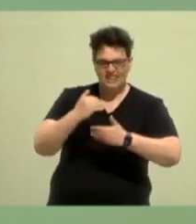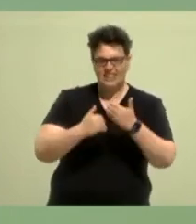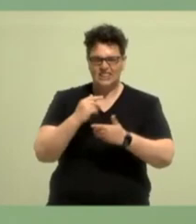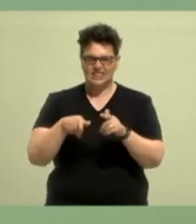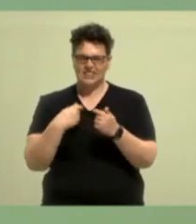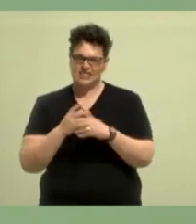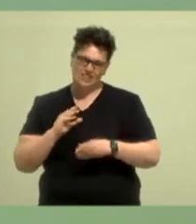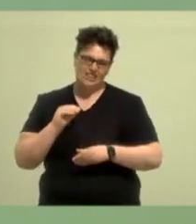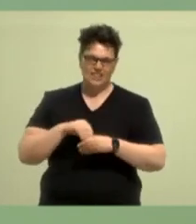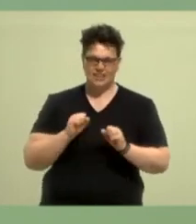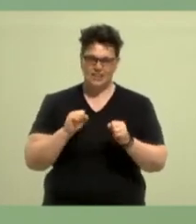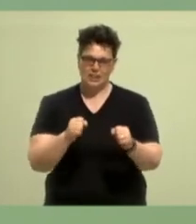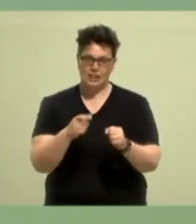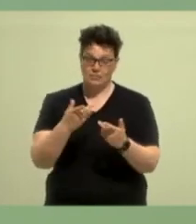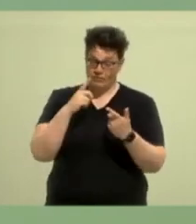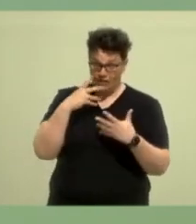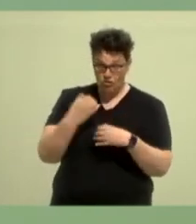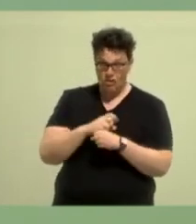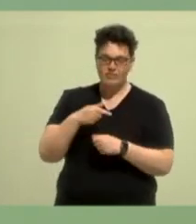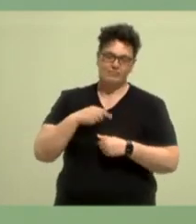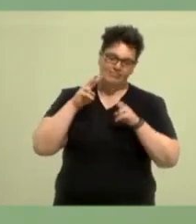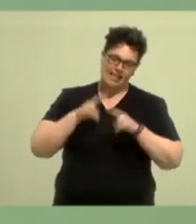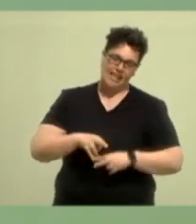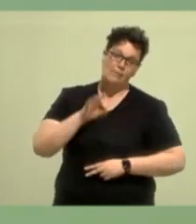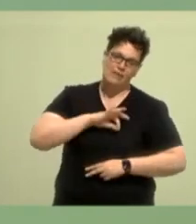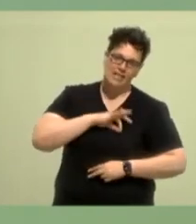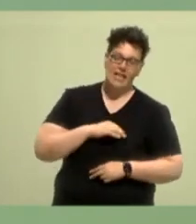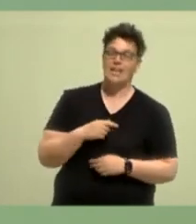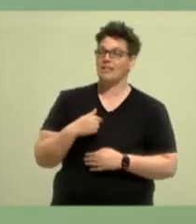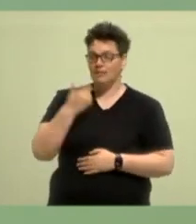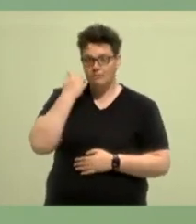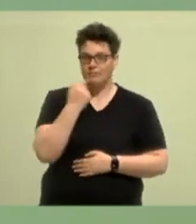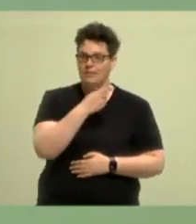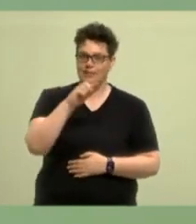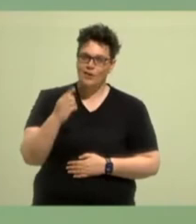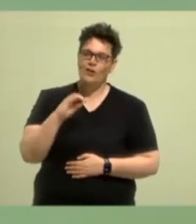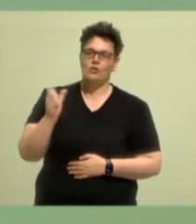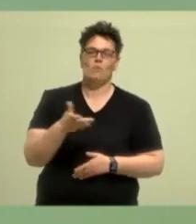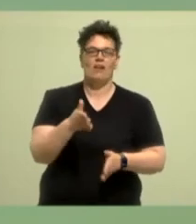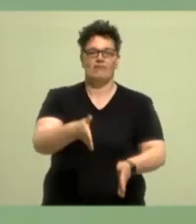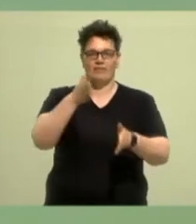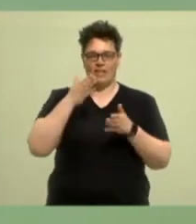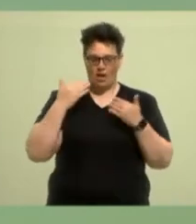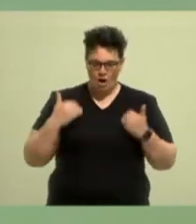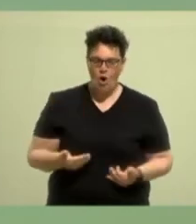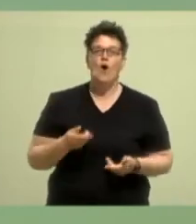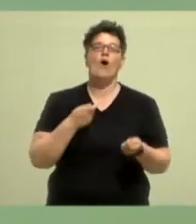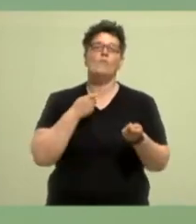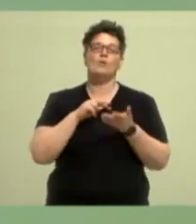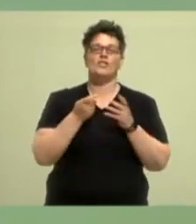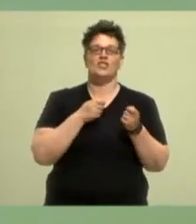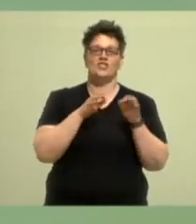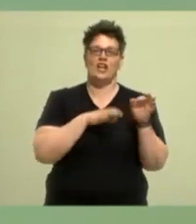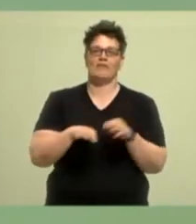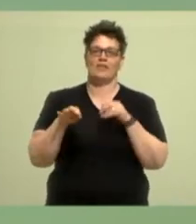euch heute erneut um Vertrauen als euer politischer Geschäftsführer im größten und schönsten aller Landesverbände. Und ich war in den Paar, es ist